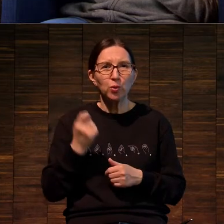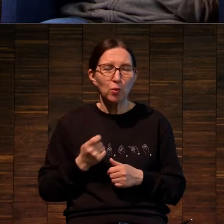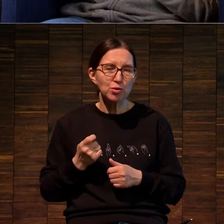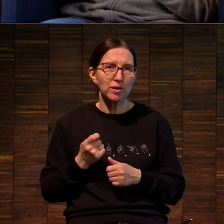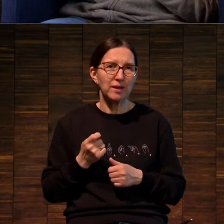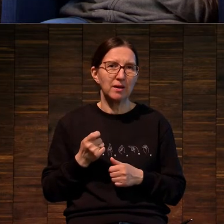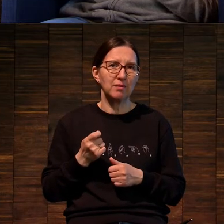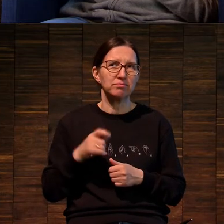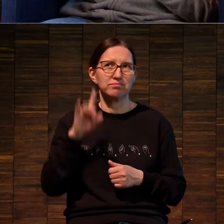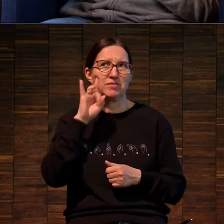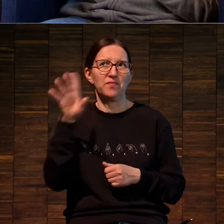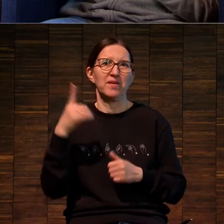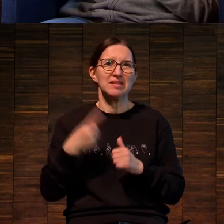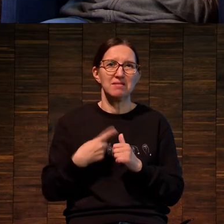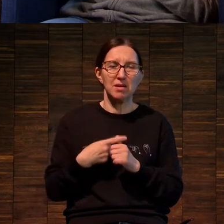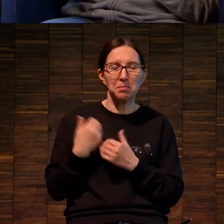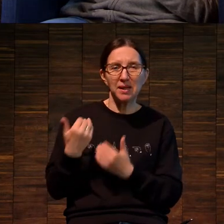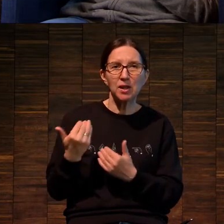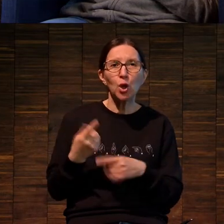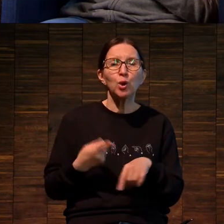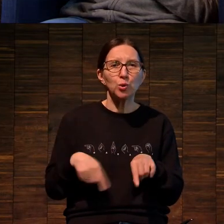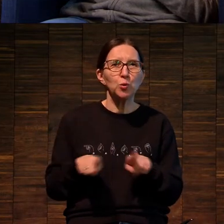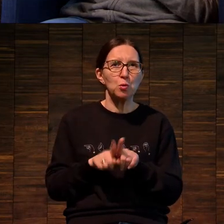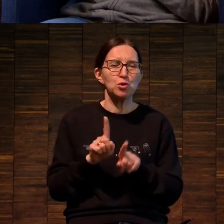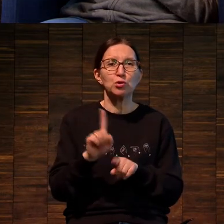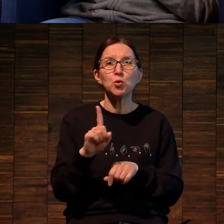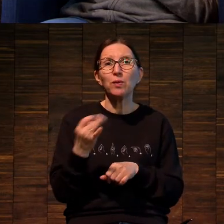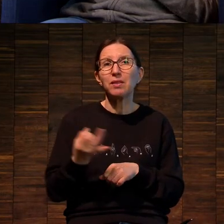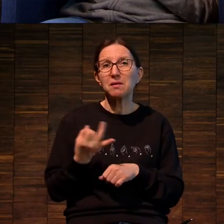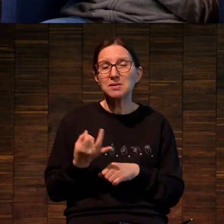это вот такой тоже момент.